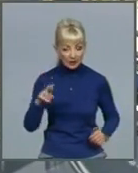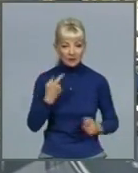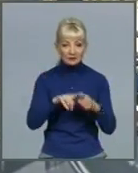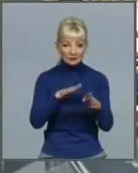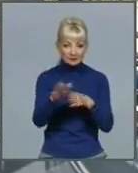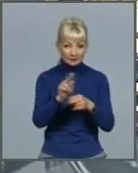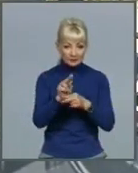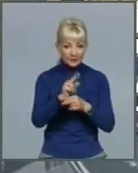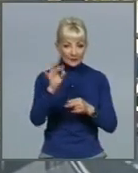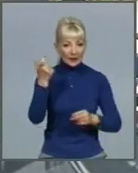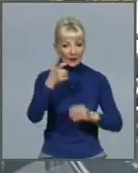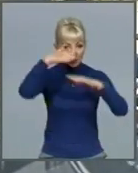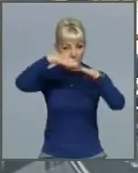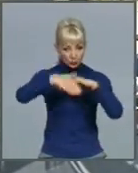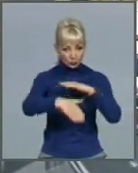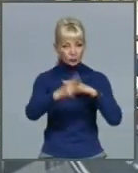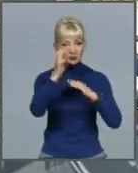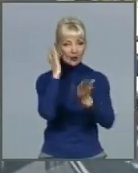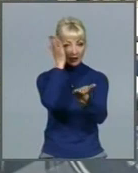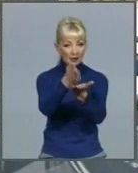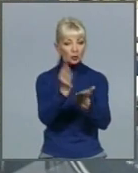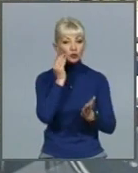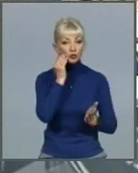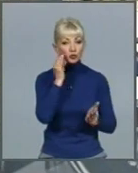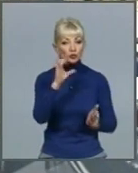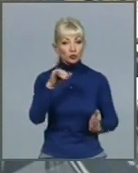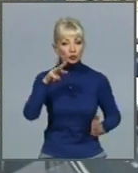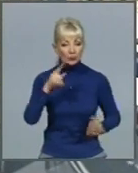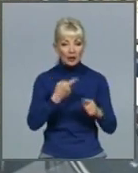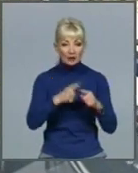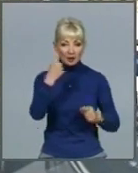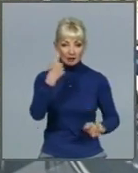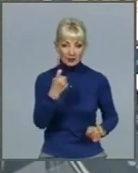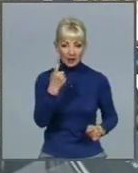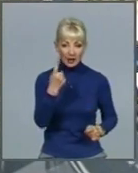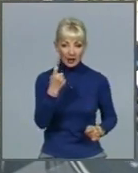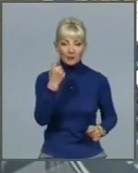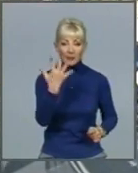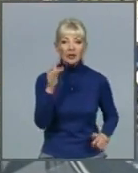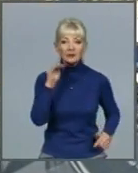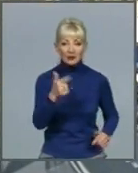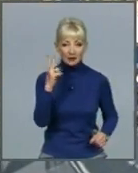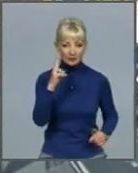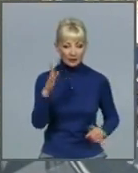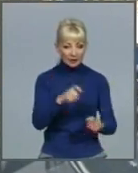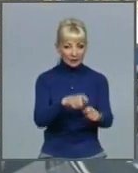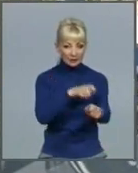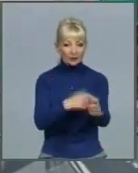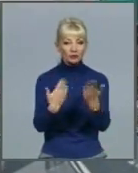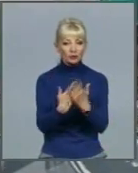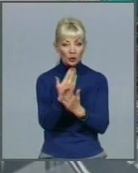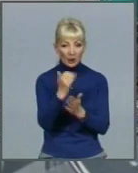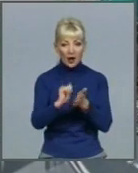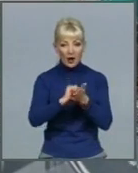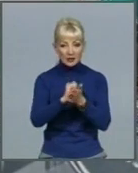дорозі на Суми. Якщо в цифрах, то це більше 105 тисяч квадратних метрів нового асфальтобетону. Зараз у міських